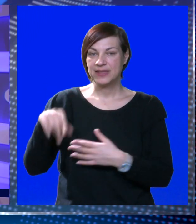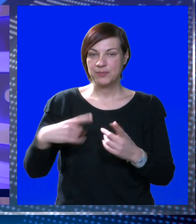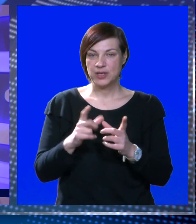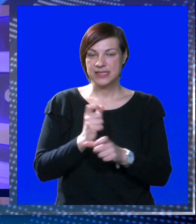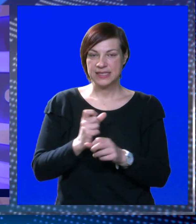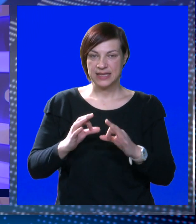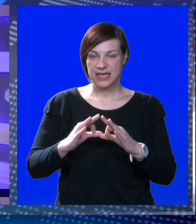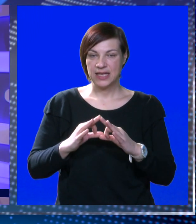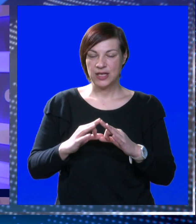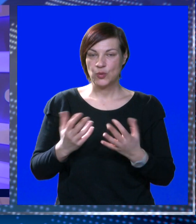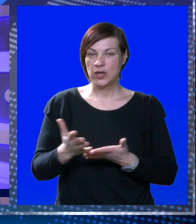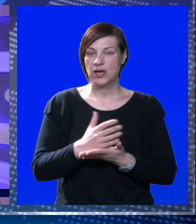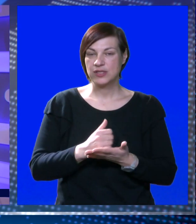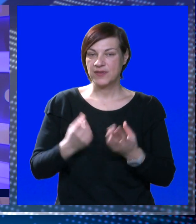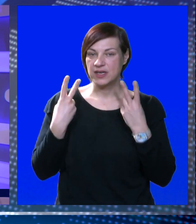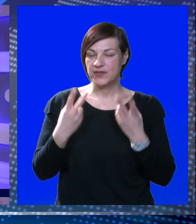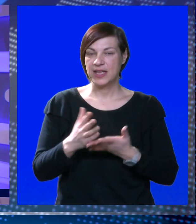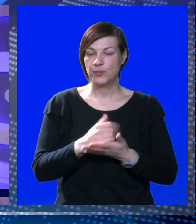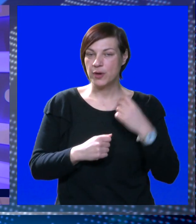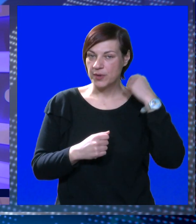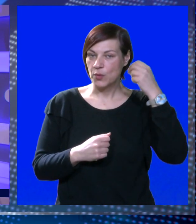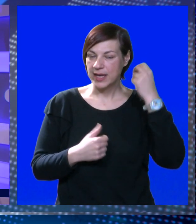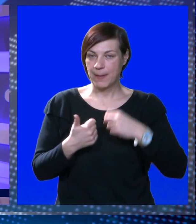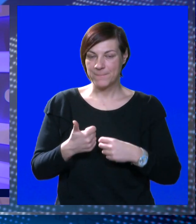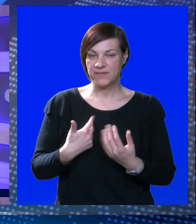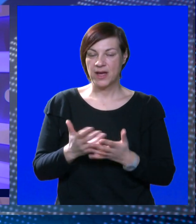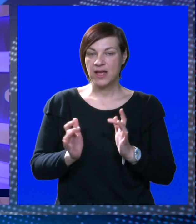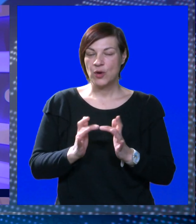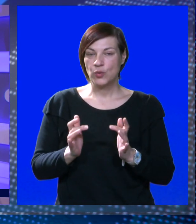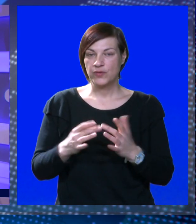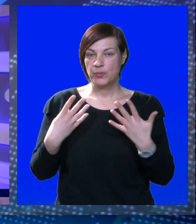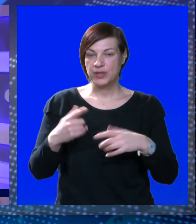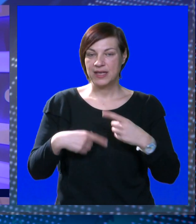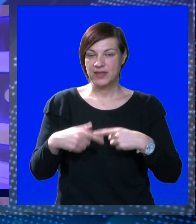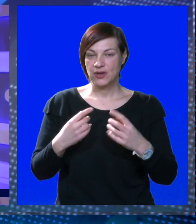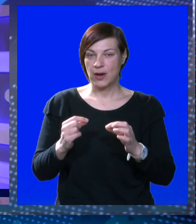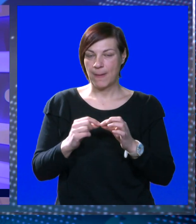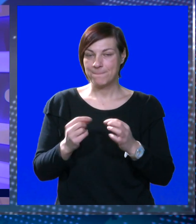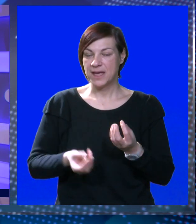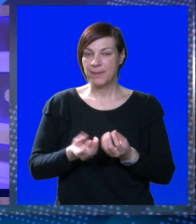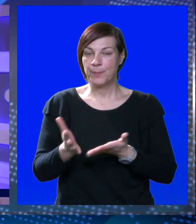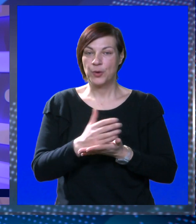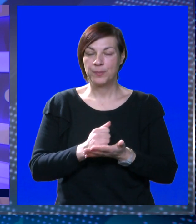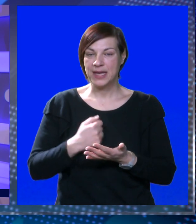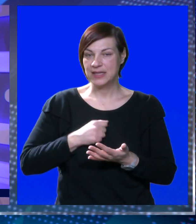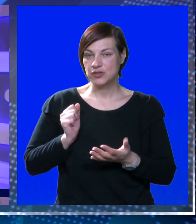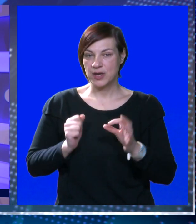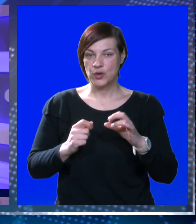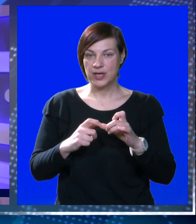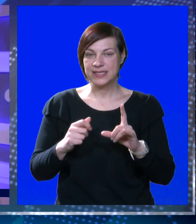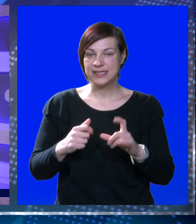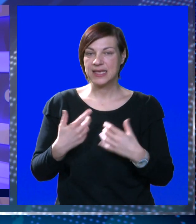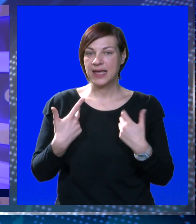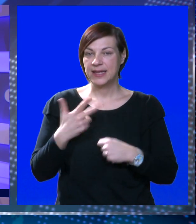Vatrapolisti Juga Adriatik osiguranja ostvarili su vrijednu pobjedu u Ligi prvaka. U dvoboju devetokola skupine B nadigrali su mađarski